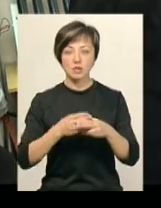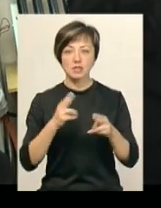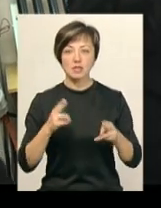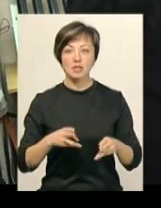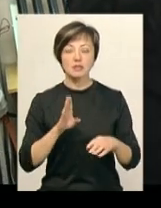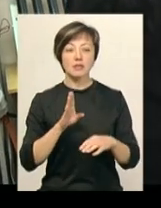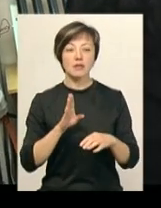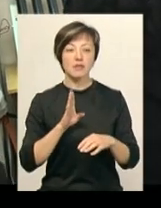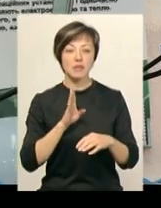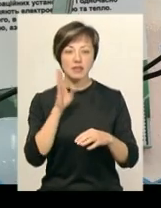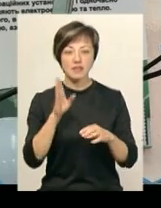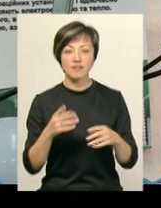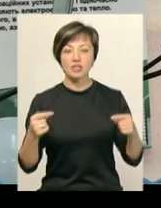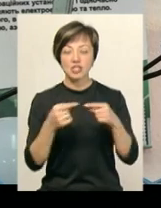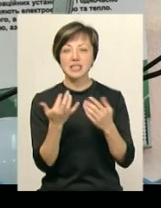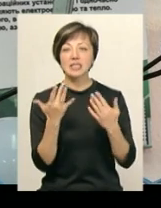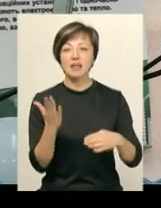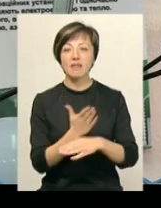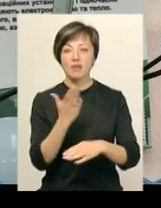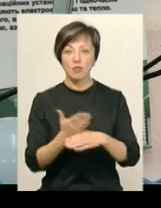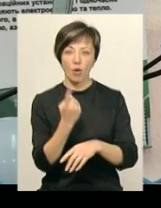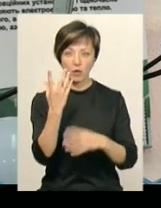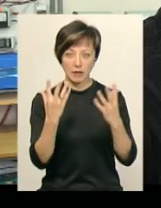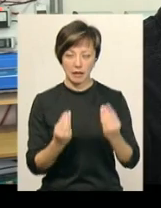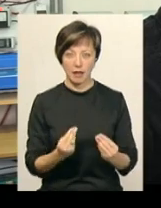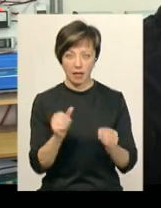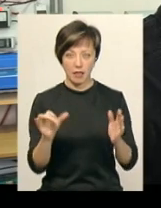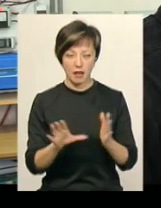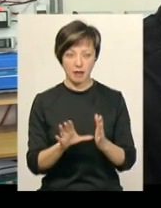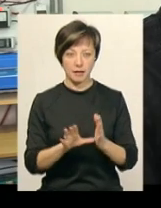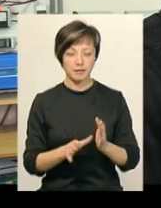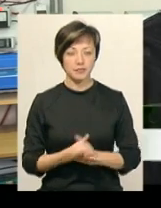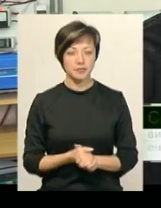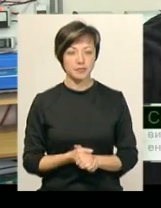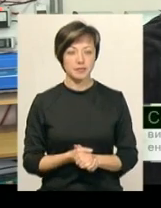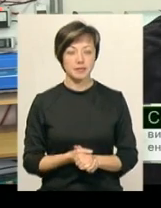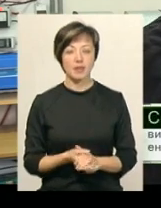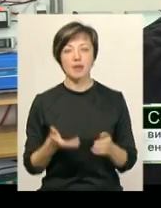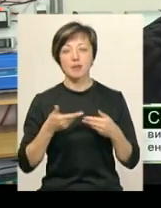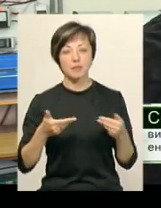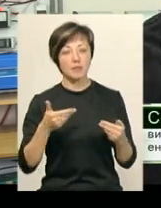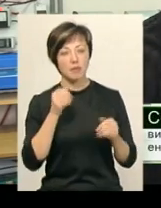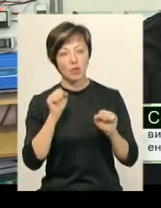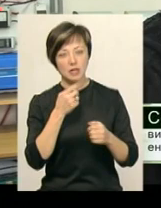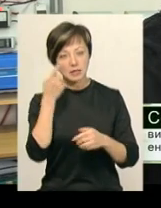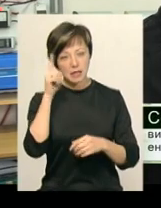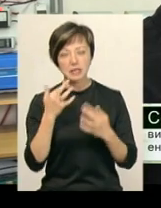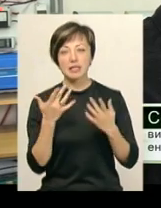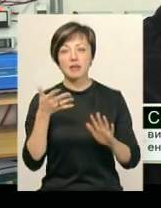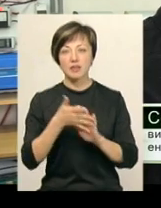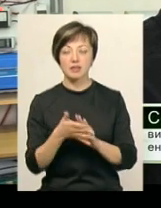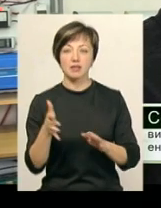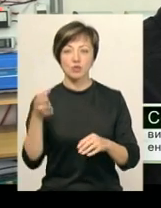кількість виробленої електроенергії за день, каже Сергій Пундик. Ми мали знати, скільки буде виготовлений сонячний енергій, в який день,